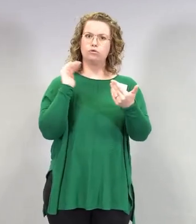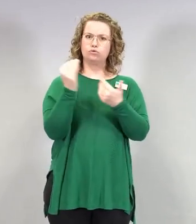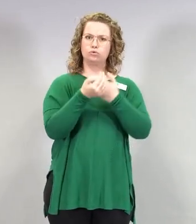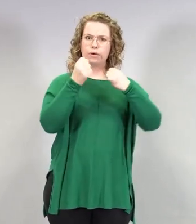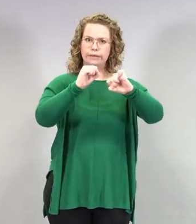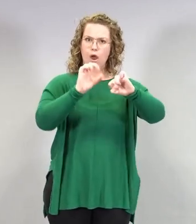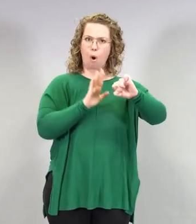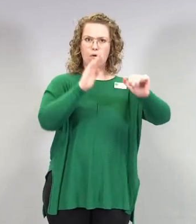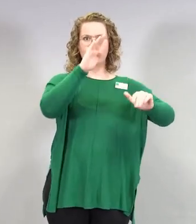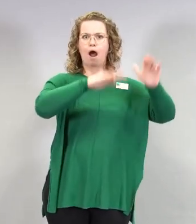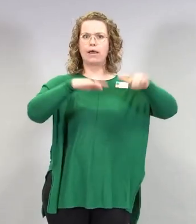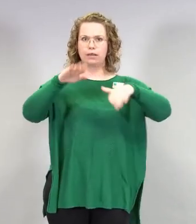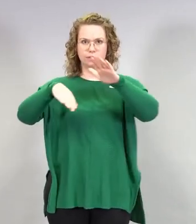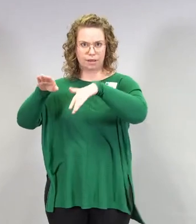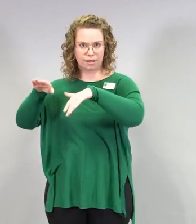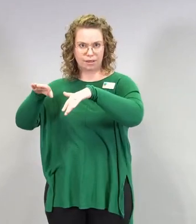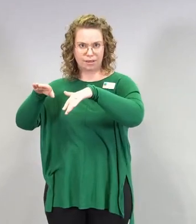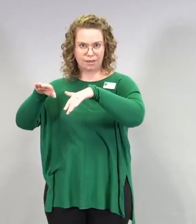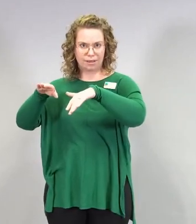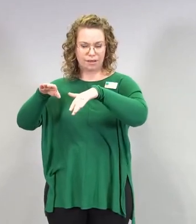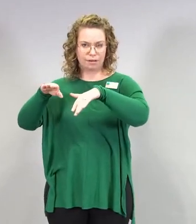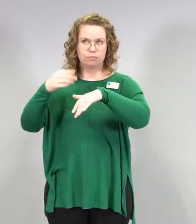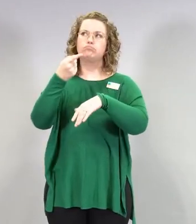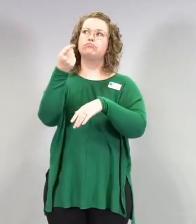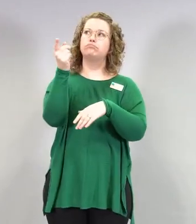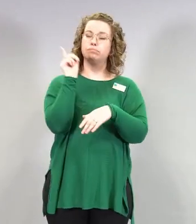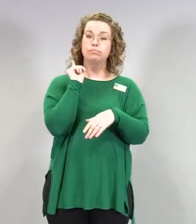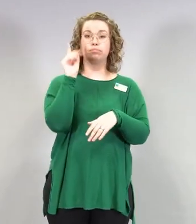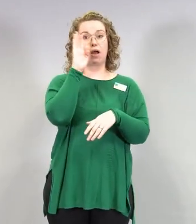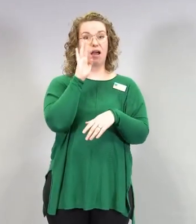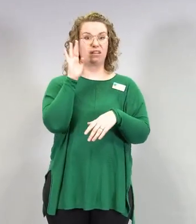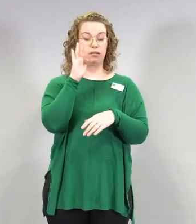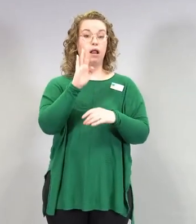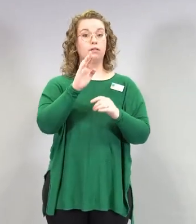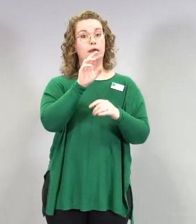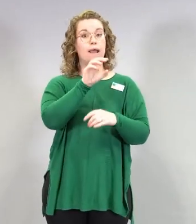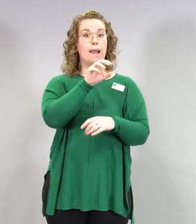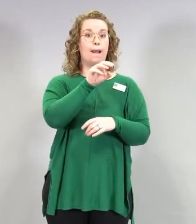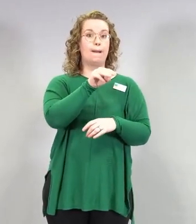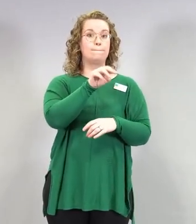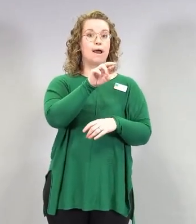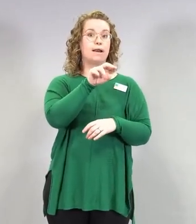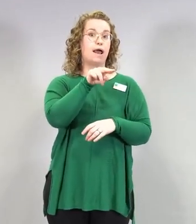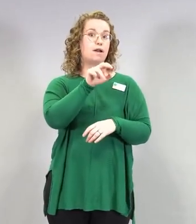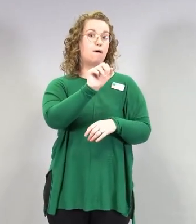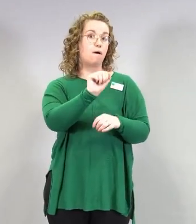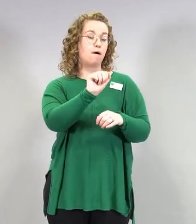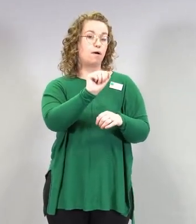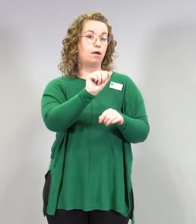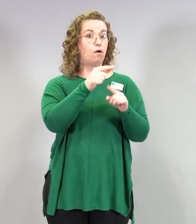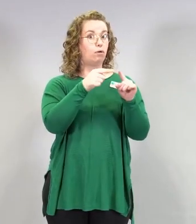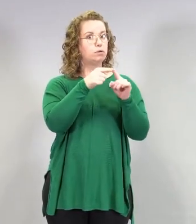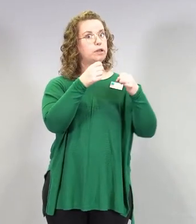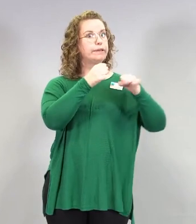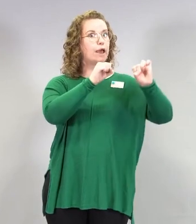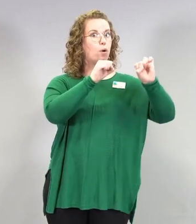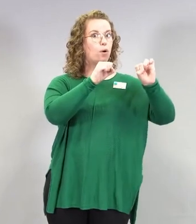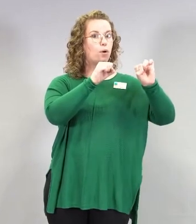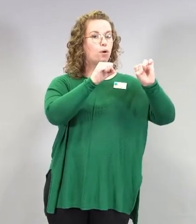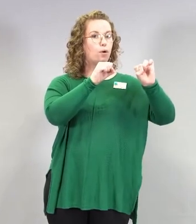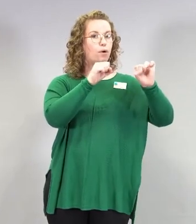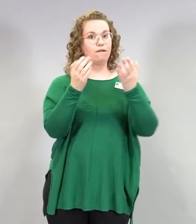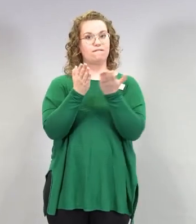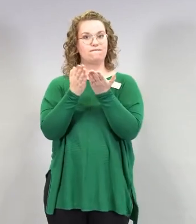usein ajatellaan, että RNA-rokotteet on tehokkaampia kuin adenovirusvektorirokotteet. Onko tälle sitten tietopohjaa. Ja